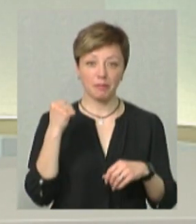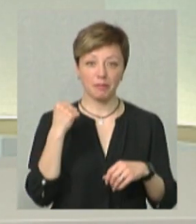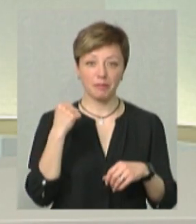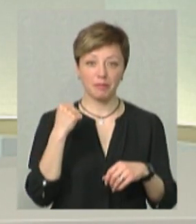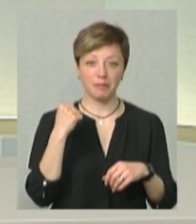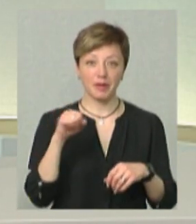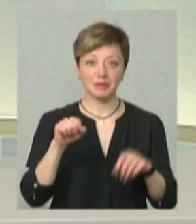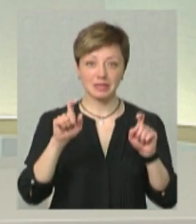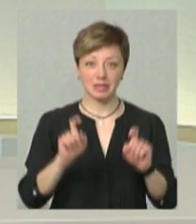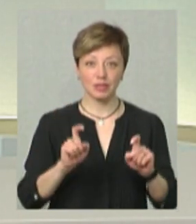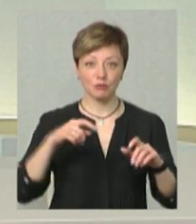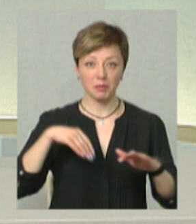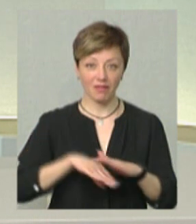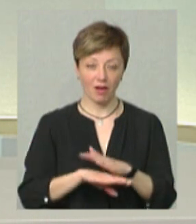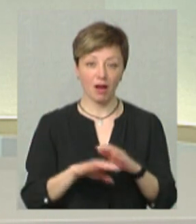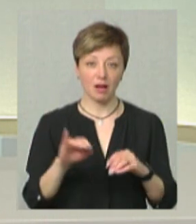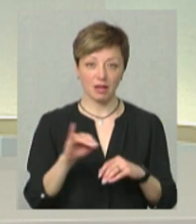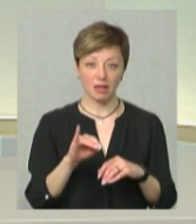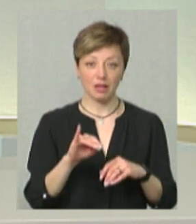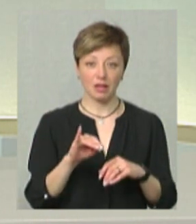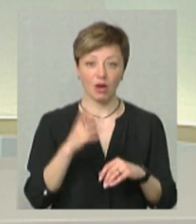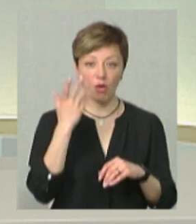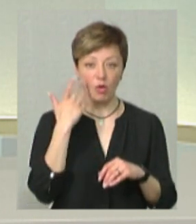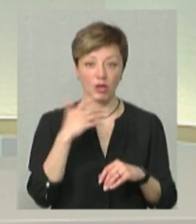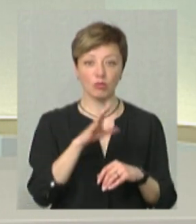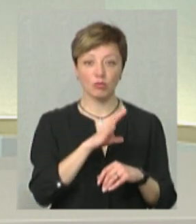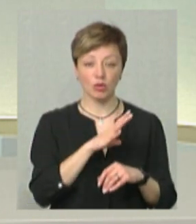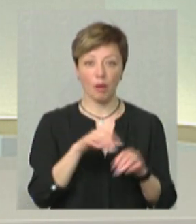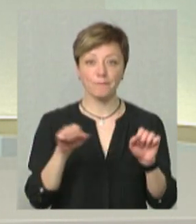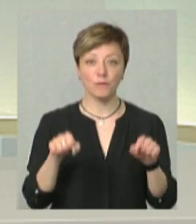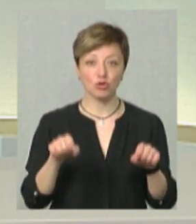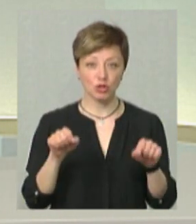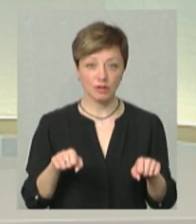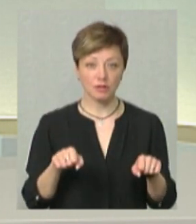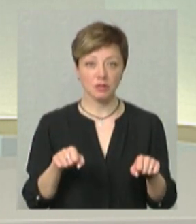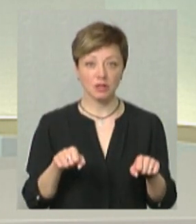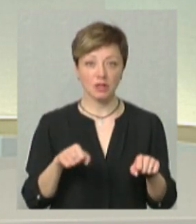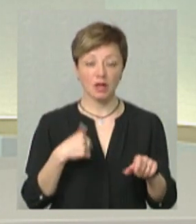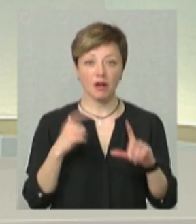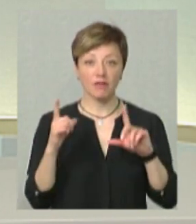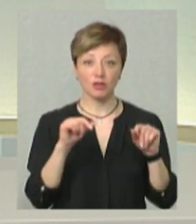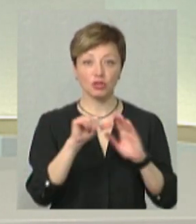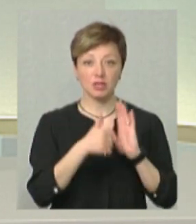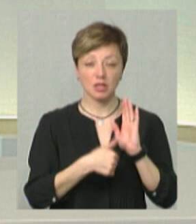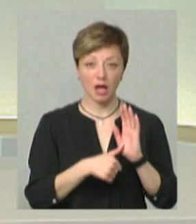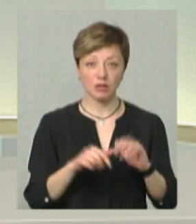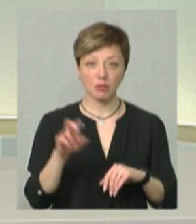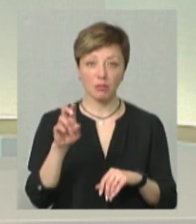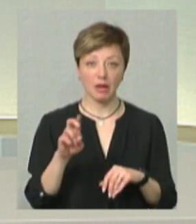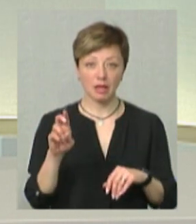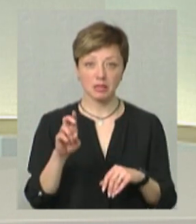сидячи у підвалі. І коли не була можливість, я виїхав 16 березня,